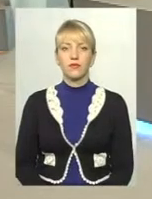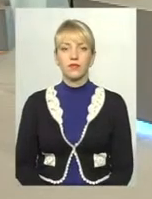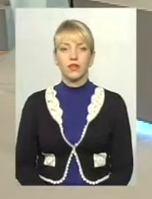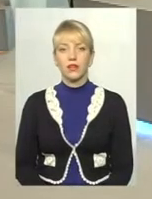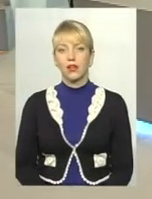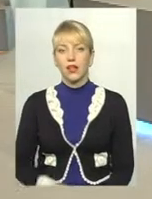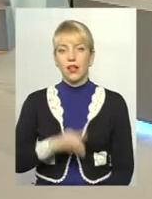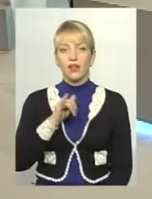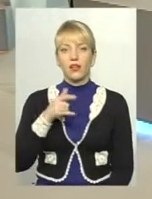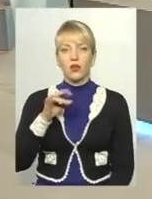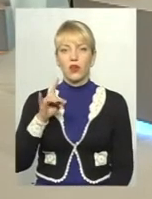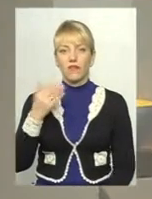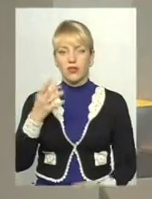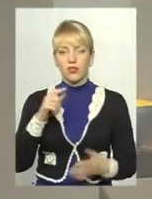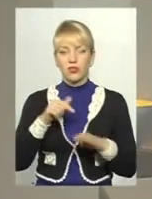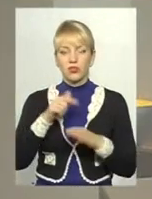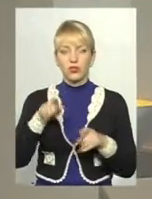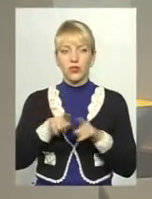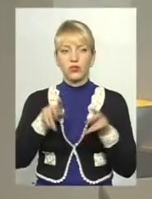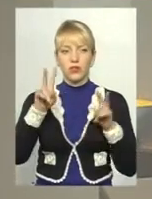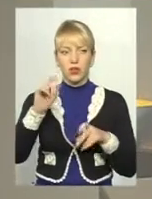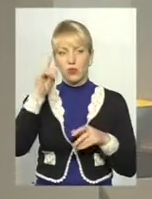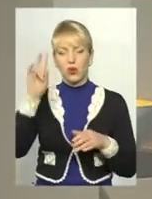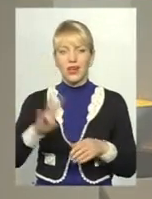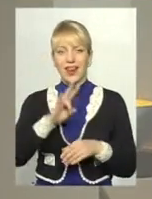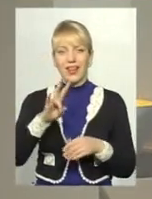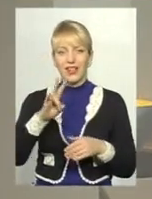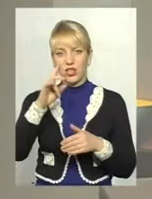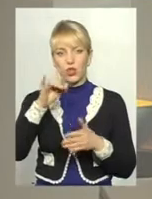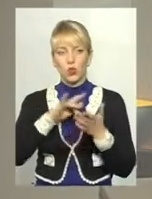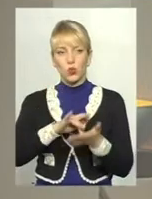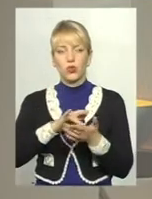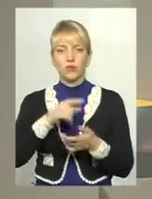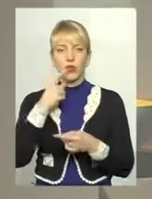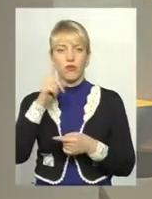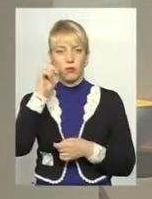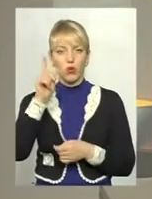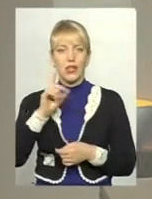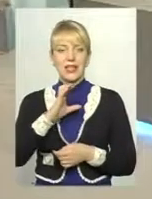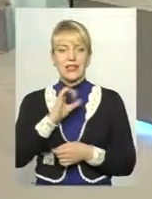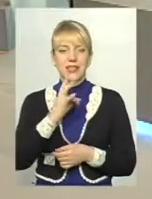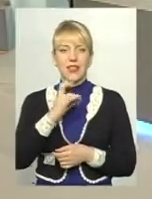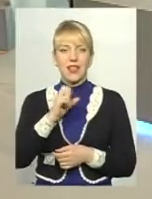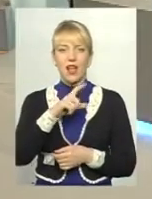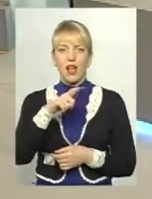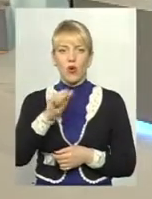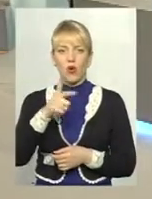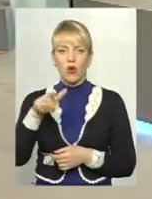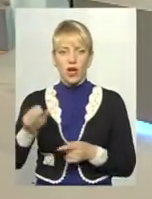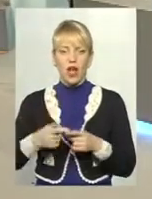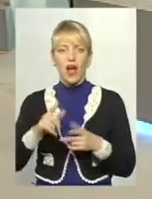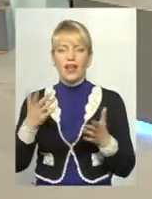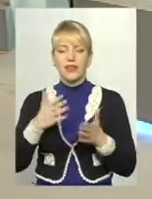затронули таку тему з приводу релігійного туризму. От ми говорили про синагогу. Які ще місця в нас є